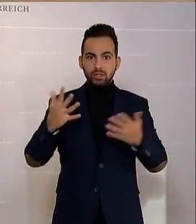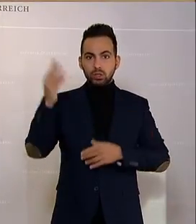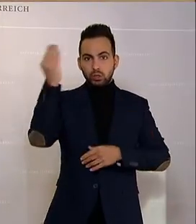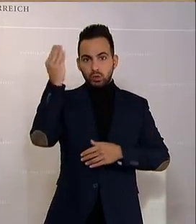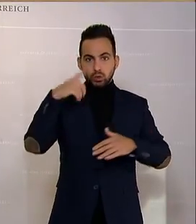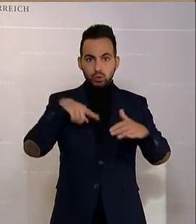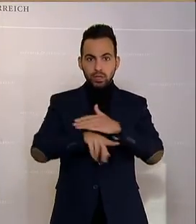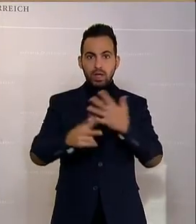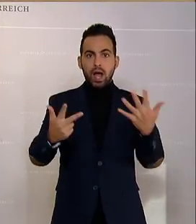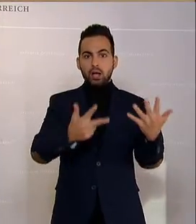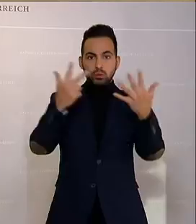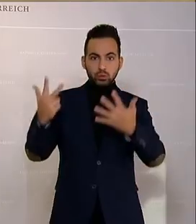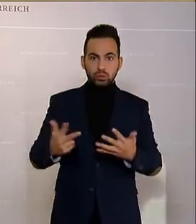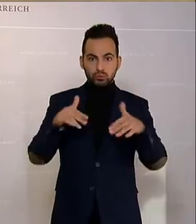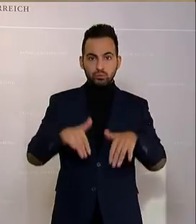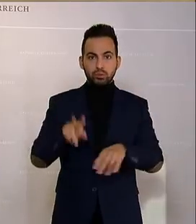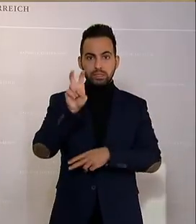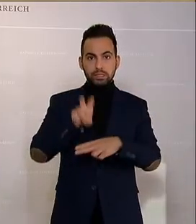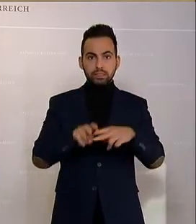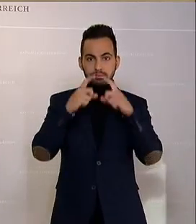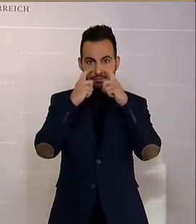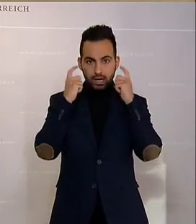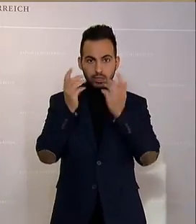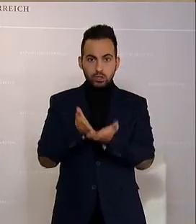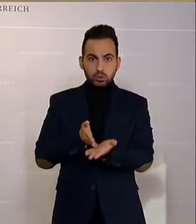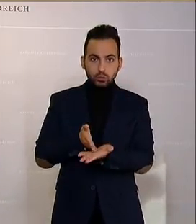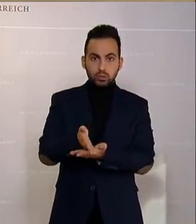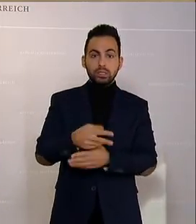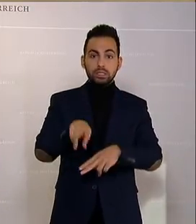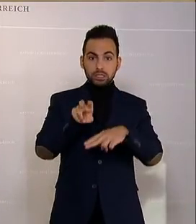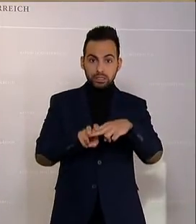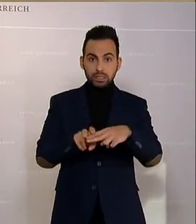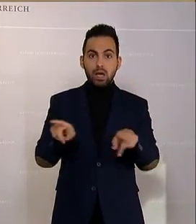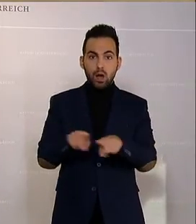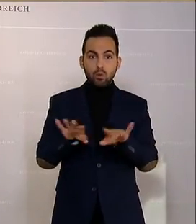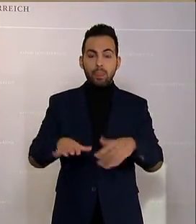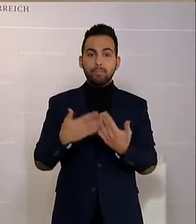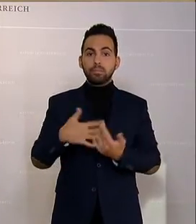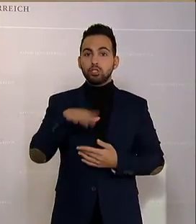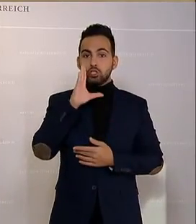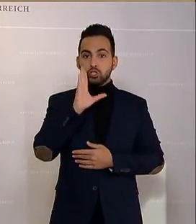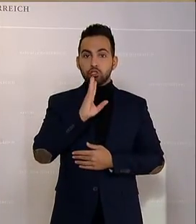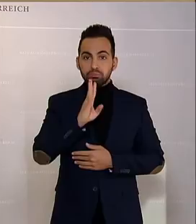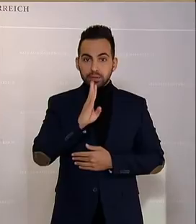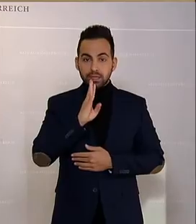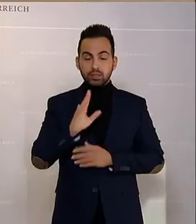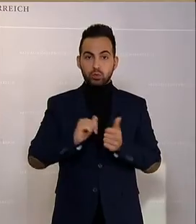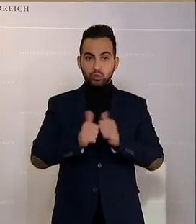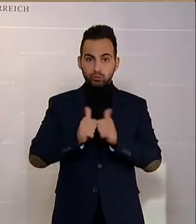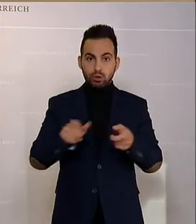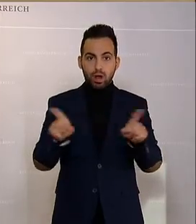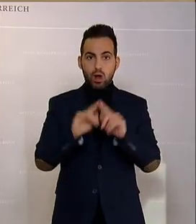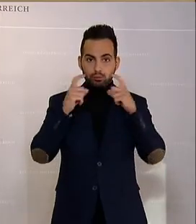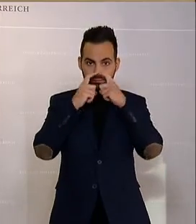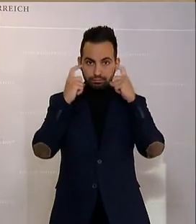acht Stunden mit einer Maske sitzen müssen. Und zwar nicht nur sitzen müssen, sondern auch wenn sie sprechen, auch wenn sie Sport betreiben,